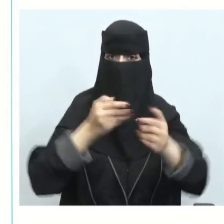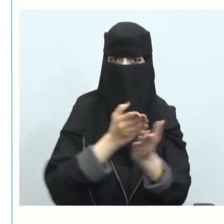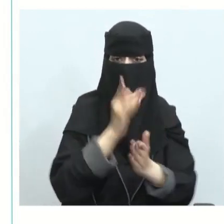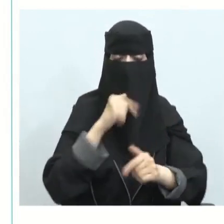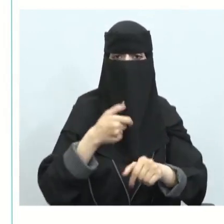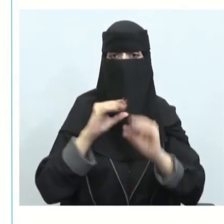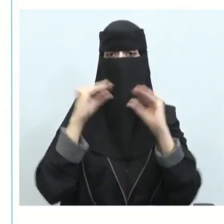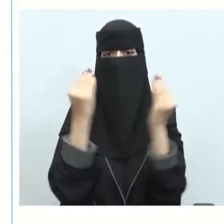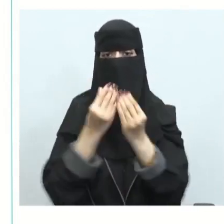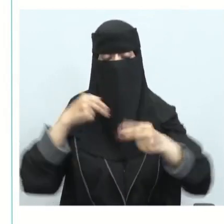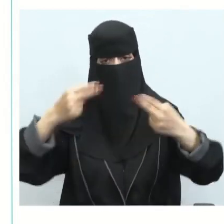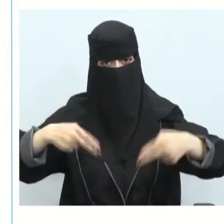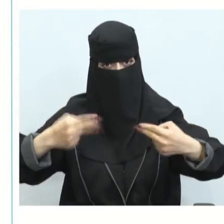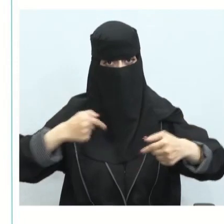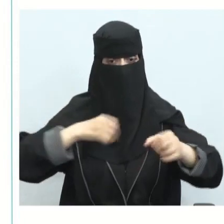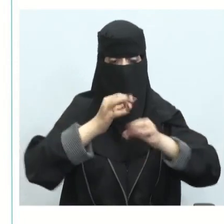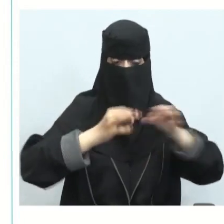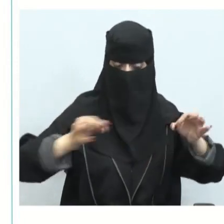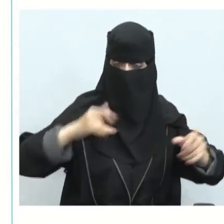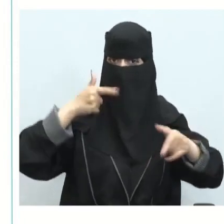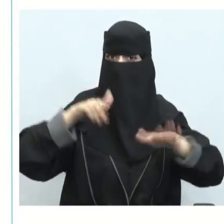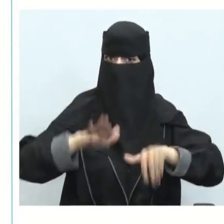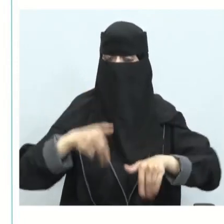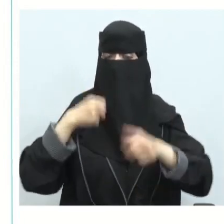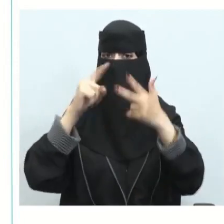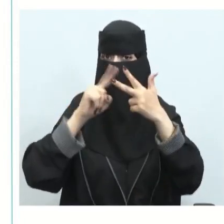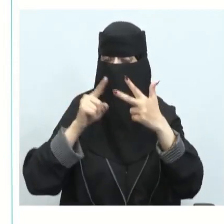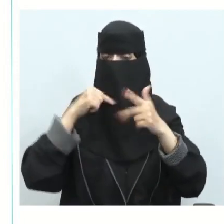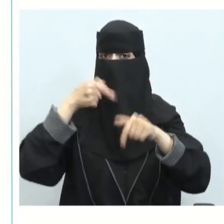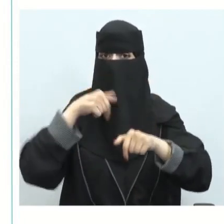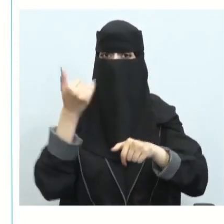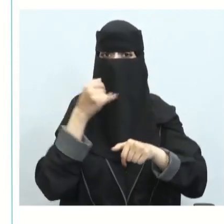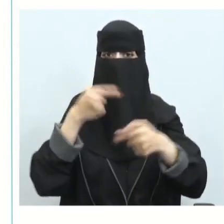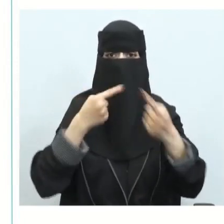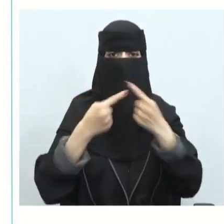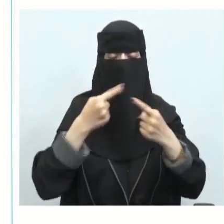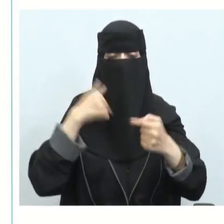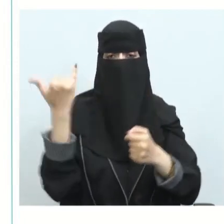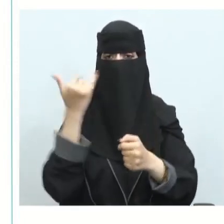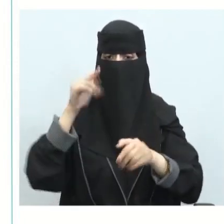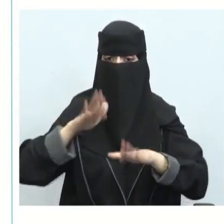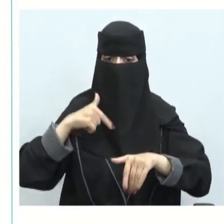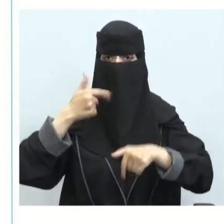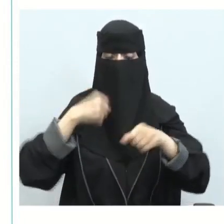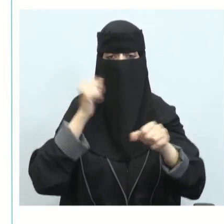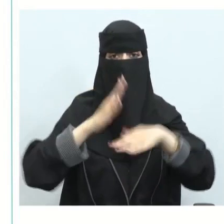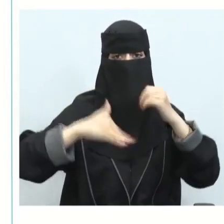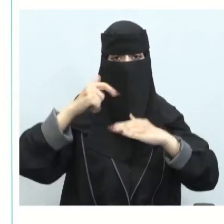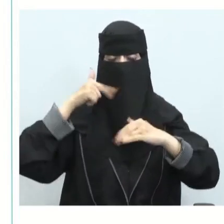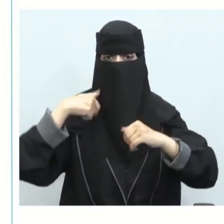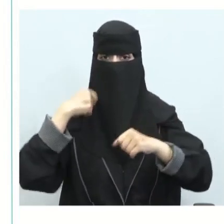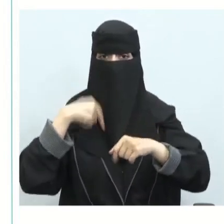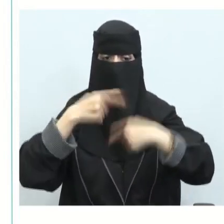والتخطيط سنتناول أيضا هدف الثالث وهو مناقشة أهمية الممارسات المستدامة لإدارة الفعالية